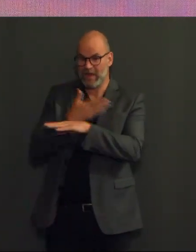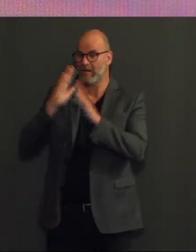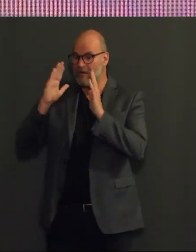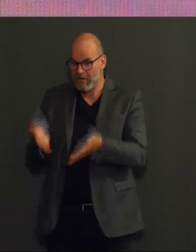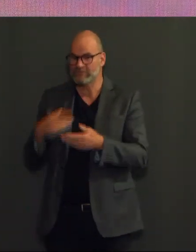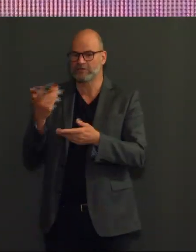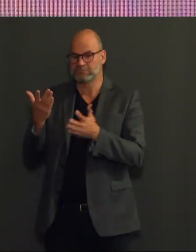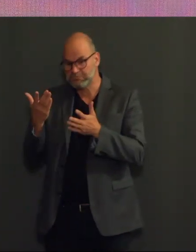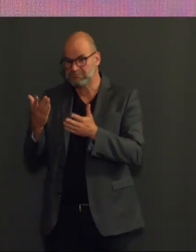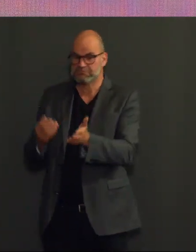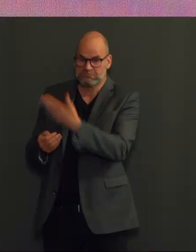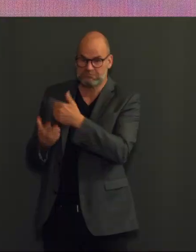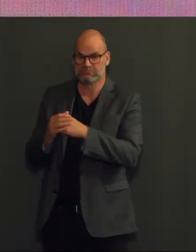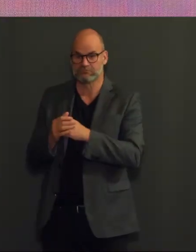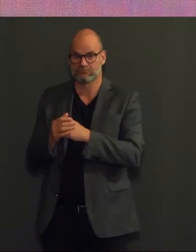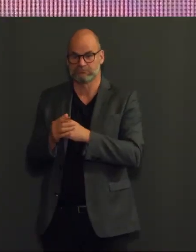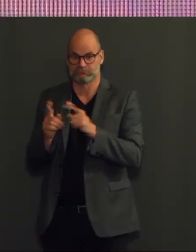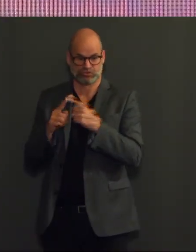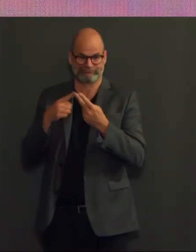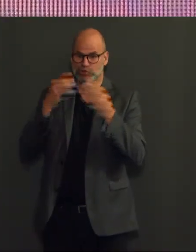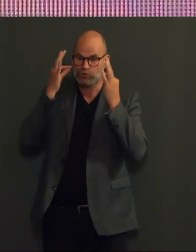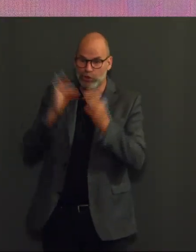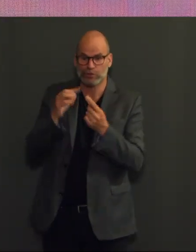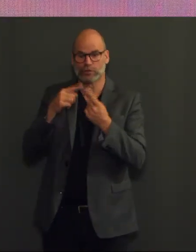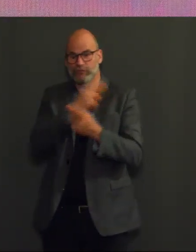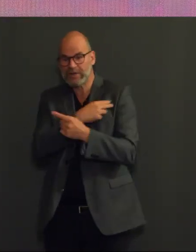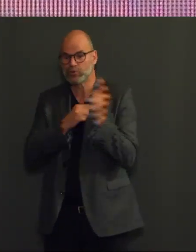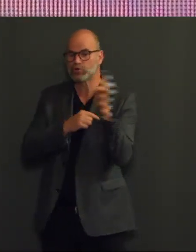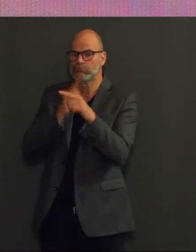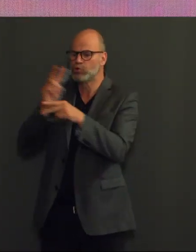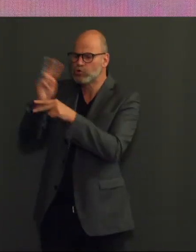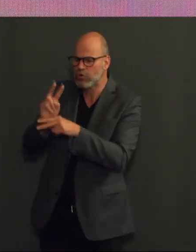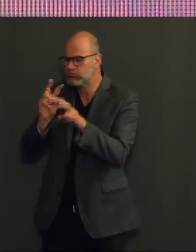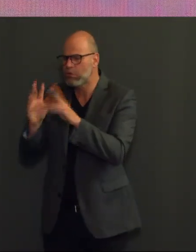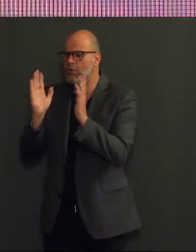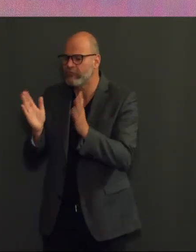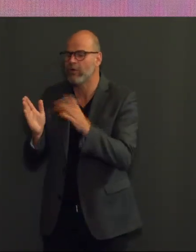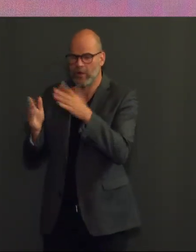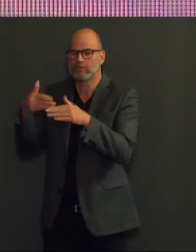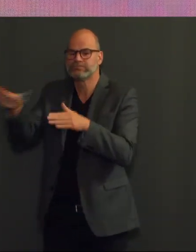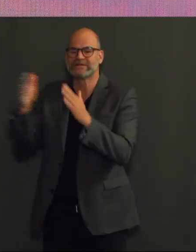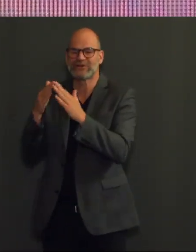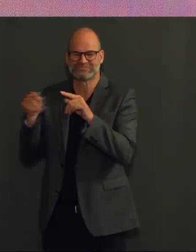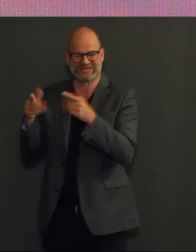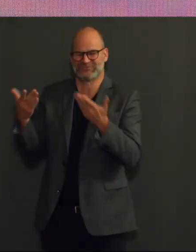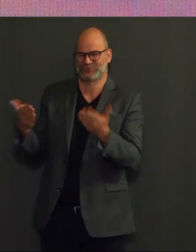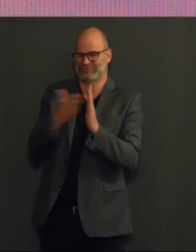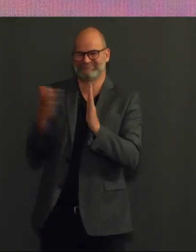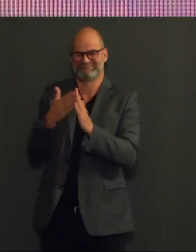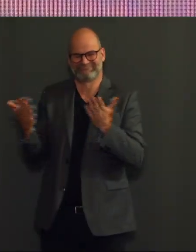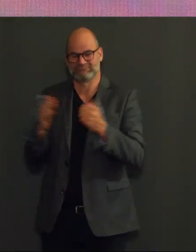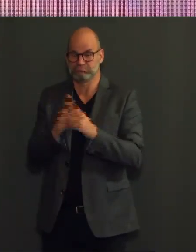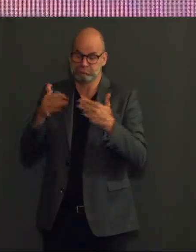met de behandelende artsen. Dan kan de patiënt het ziekenhuis verlaten. Dus bijvoorbeeld verwachten we nu in de komende dagen wel weer een